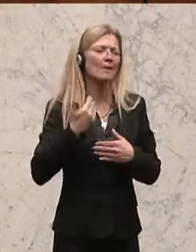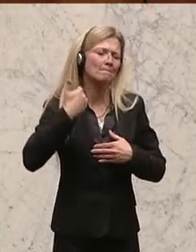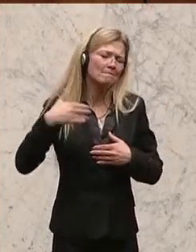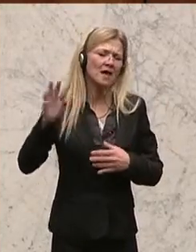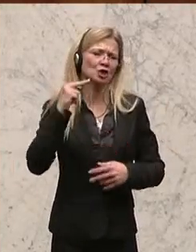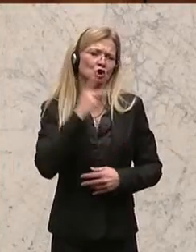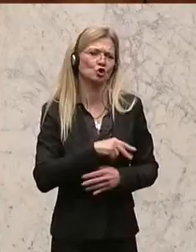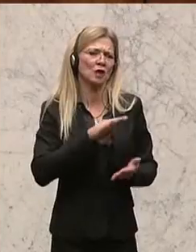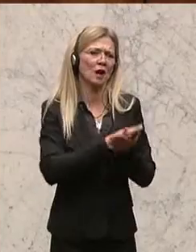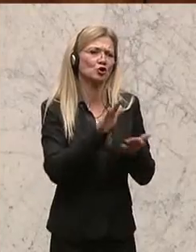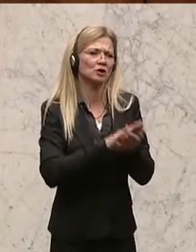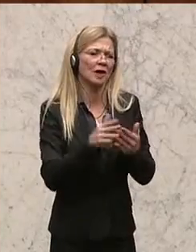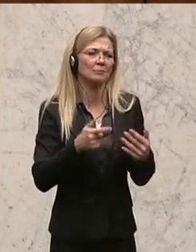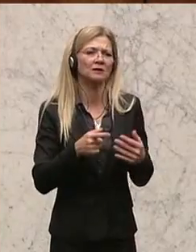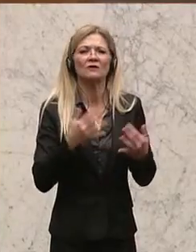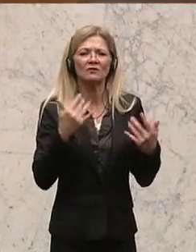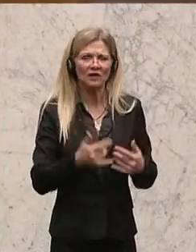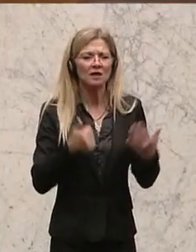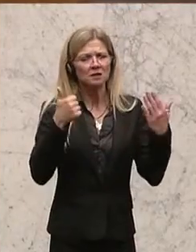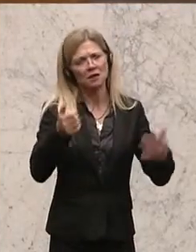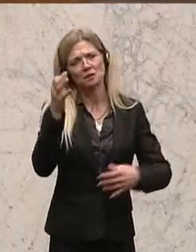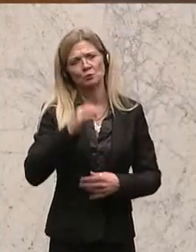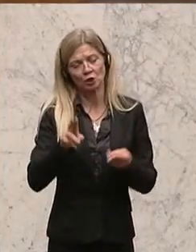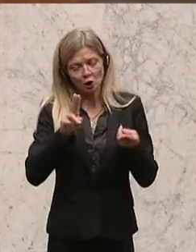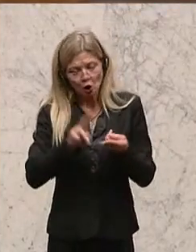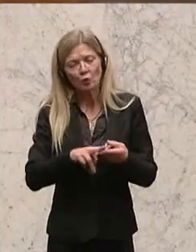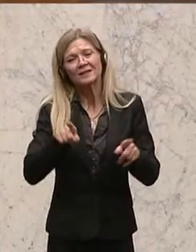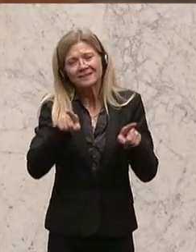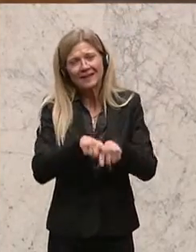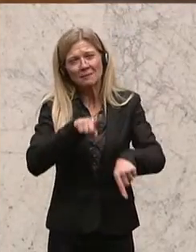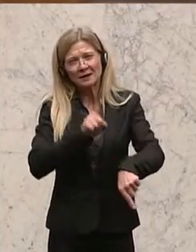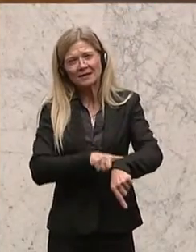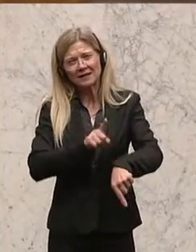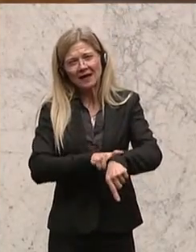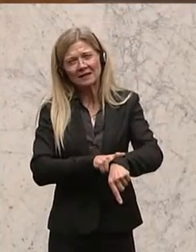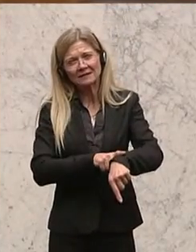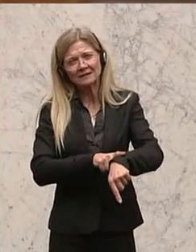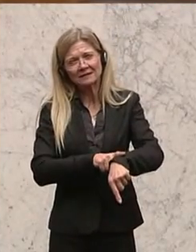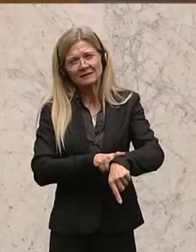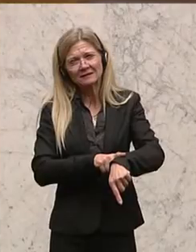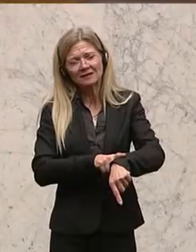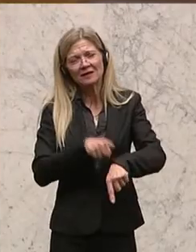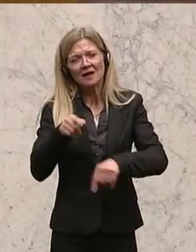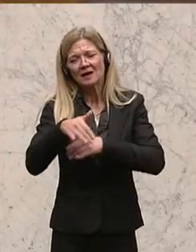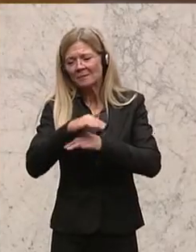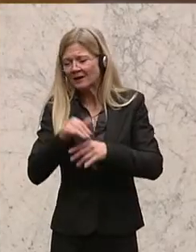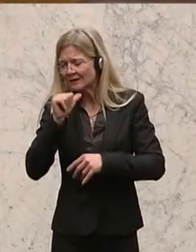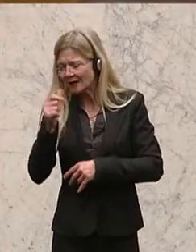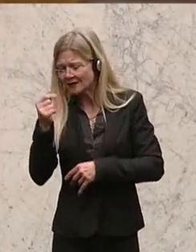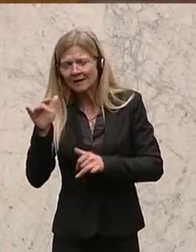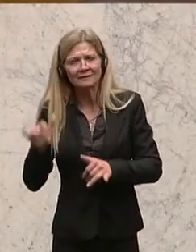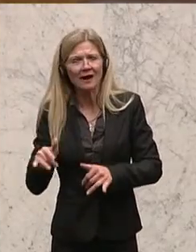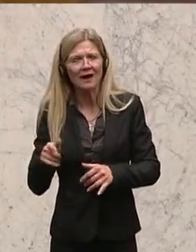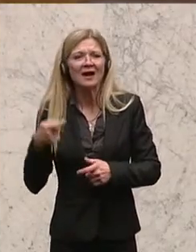von in etwa 60 Prozent gehabt. Und im selben Zeitraum sind, weil das Geld den Gemeinden fehlt, die Investitionen um 80